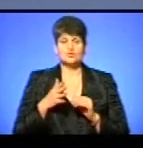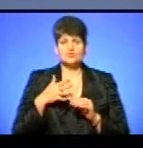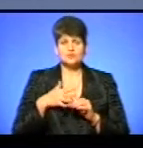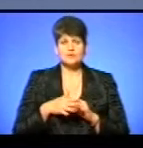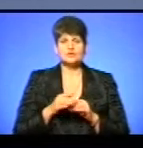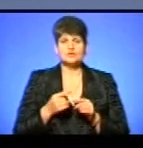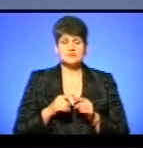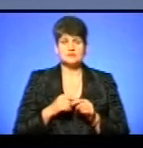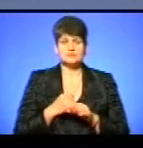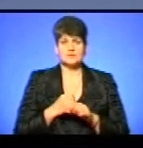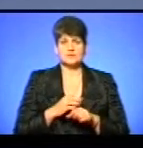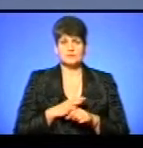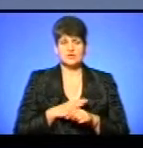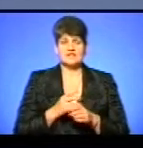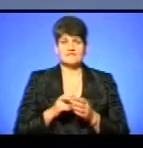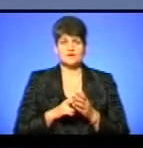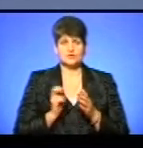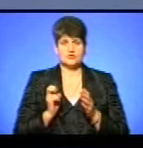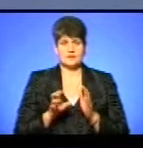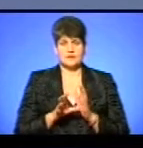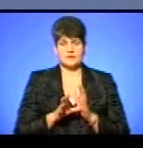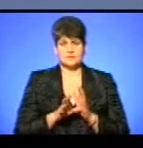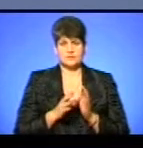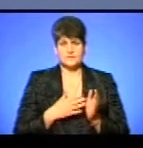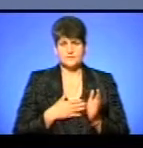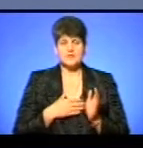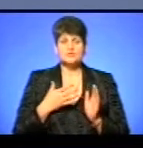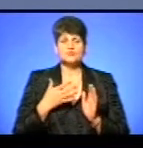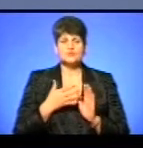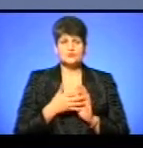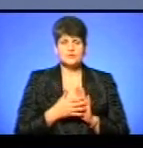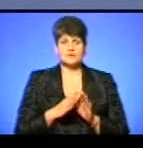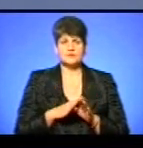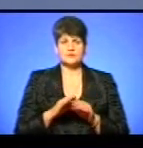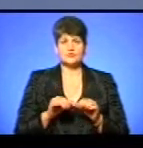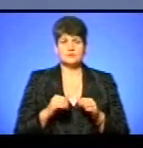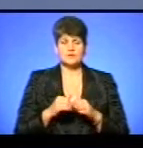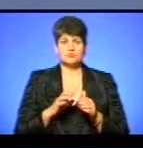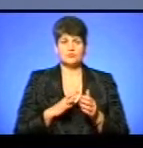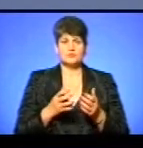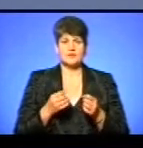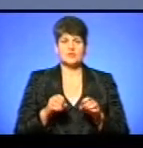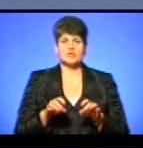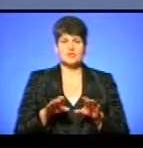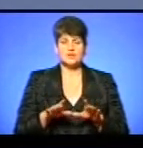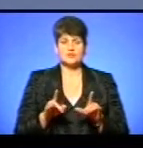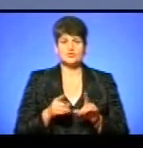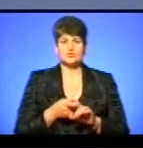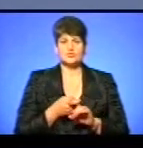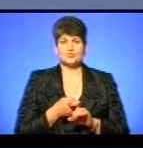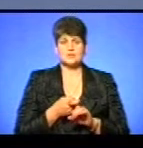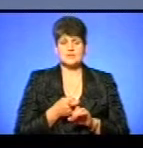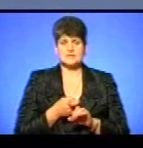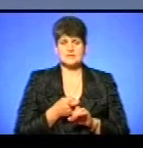вони це зробили, тобто, відключили нам електроенергію. Зрозуміло, що на виконкомі було прийнято рішення, що стосується